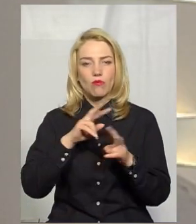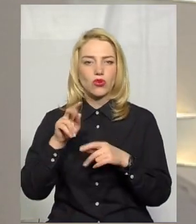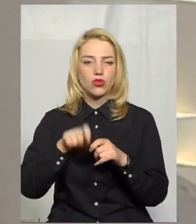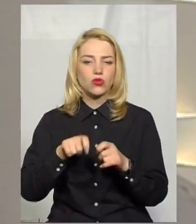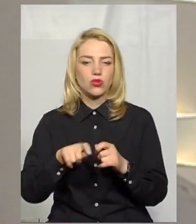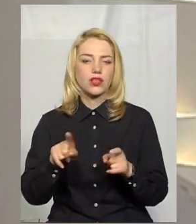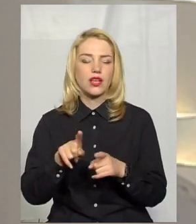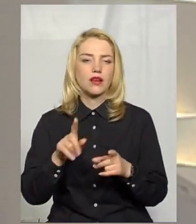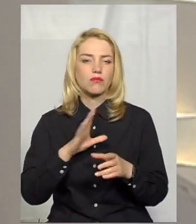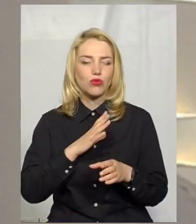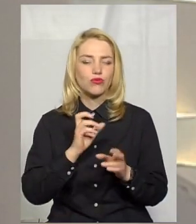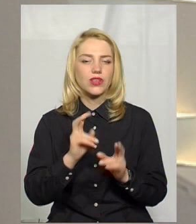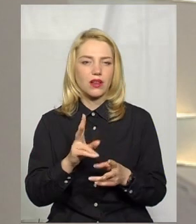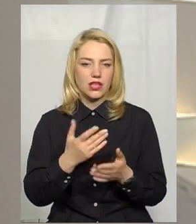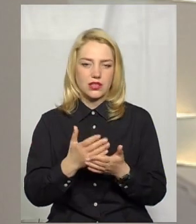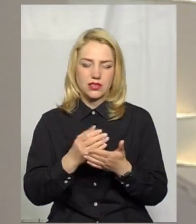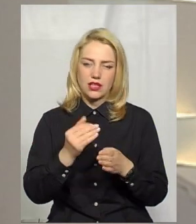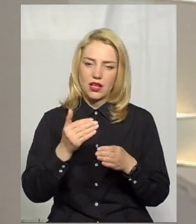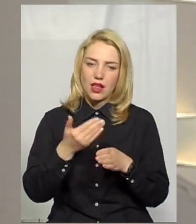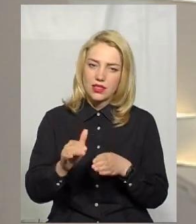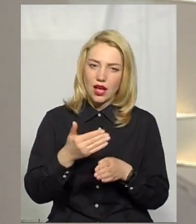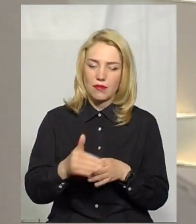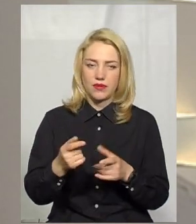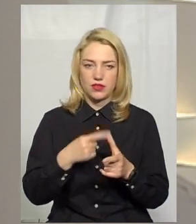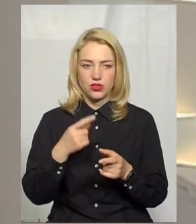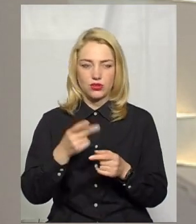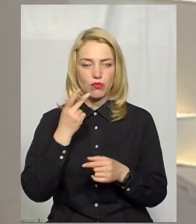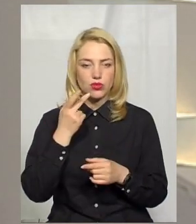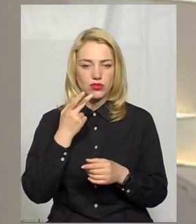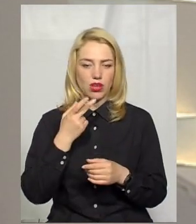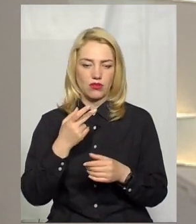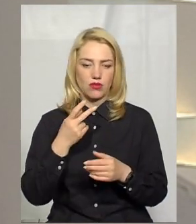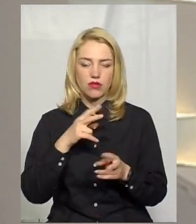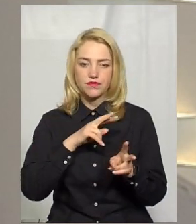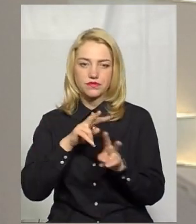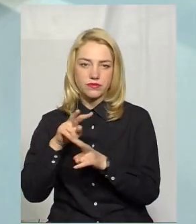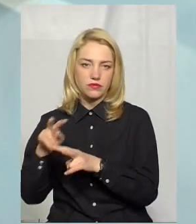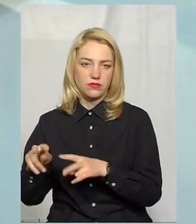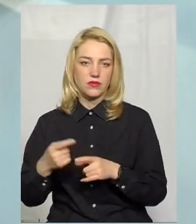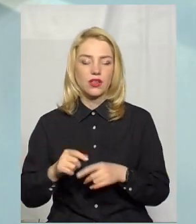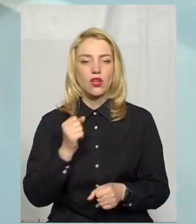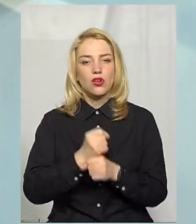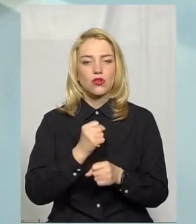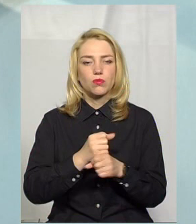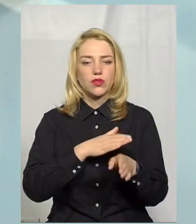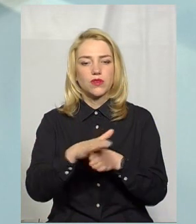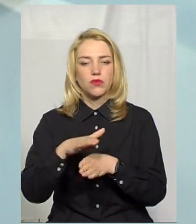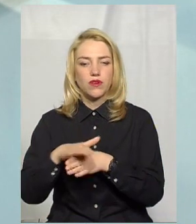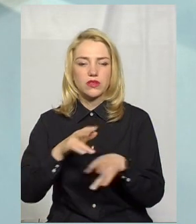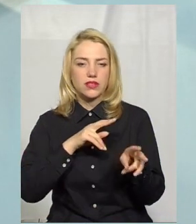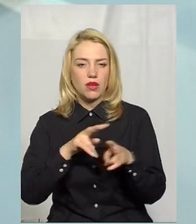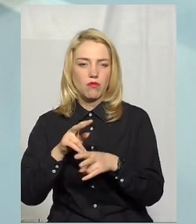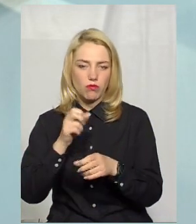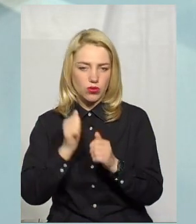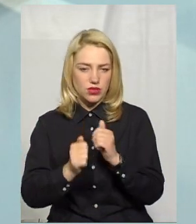етапами? Чи це постійно відбувалася ця процедура? Робота відбувалась постійно. Насправді, протягом цього